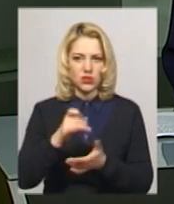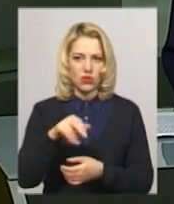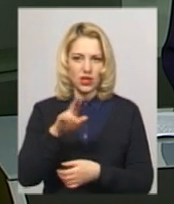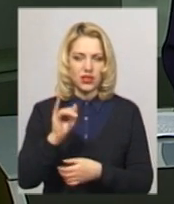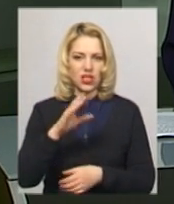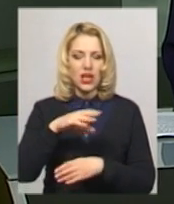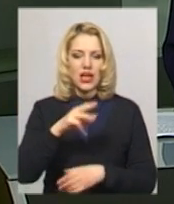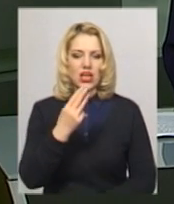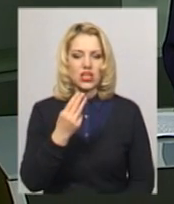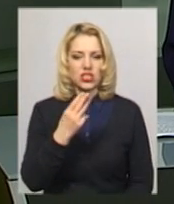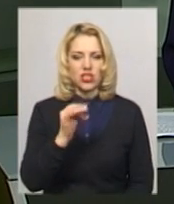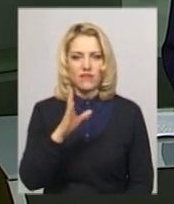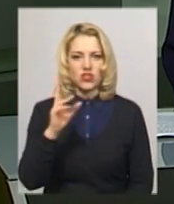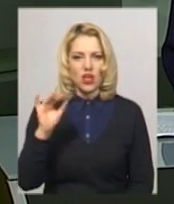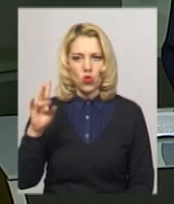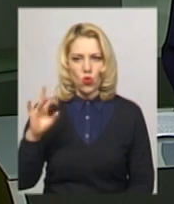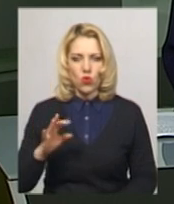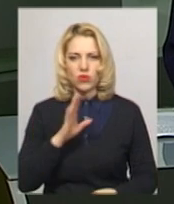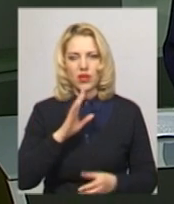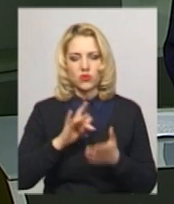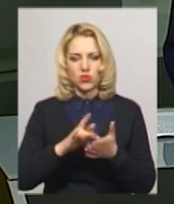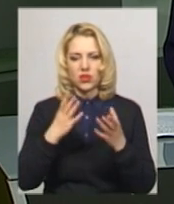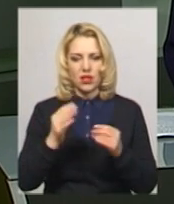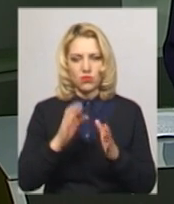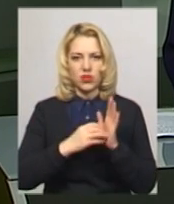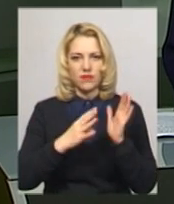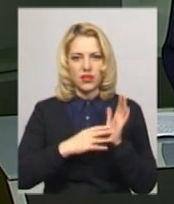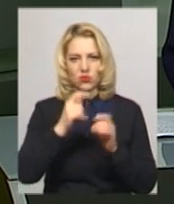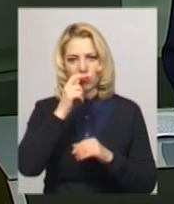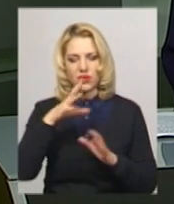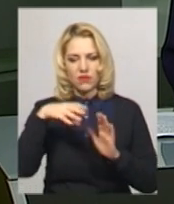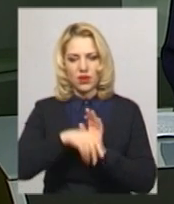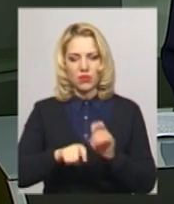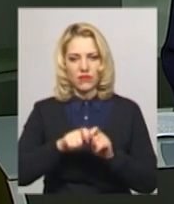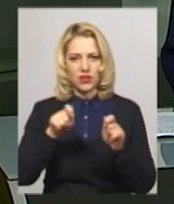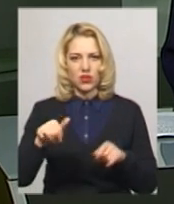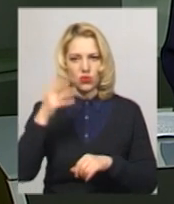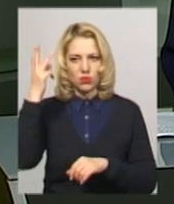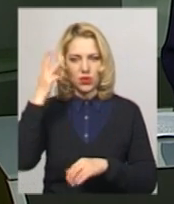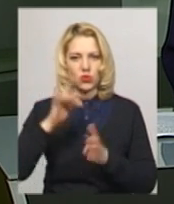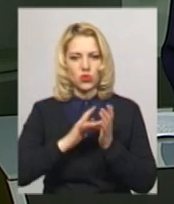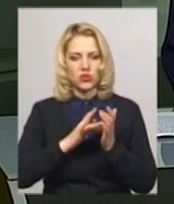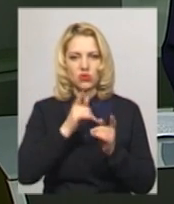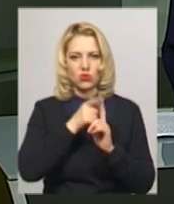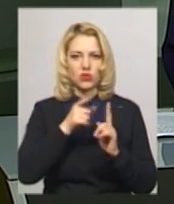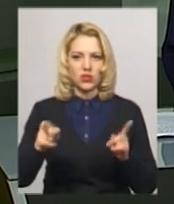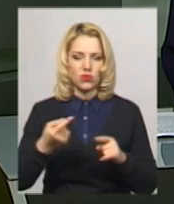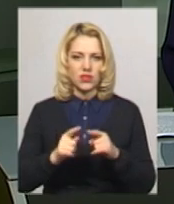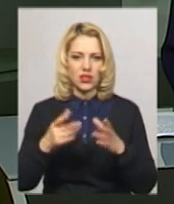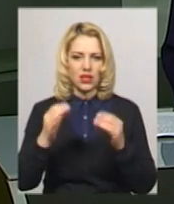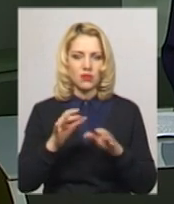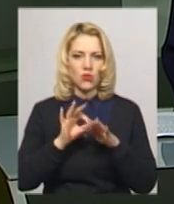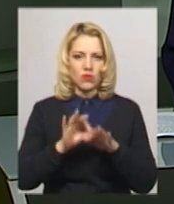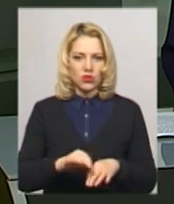Світлана Шовченко. За її словами, екскурсійний день відбудеться 19 квітня в рамках відкриття у Хмельницькому туристичного сезону. У цей день